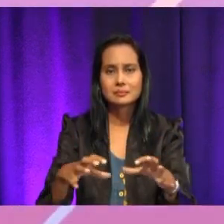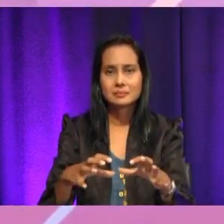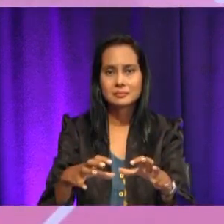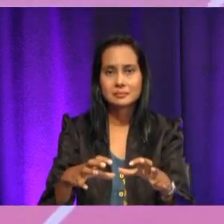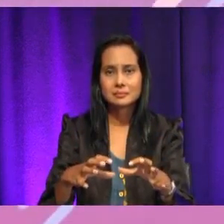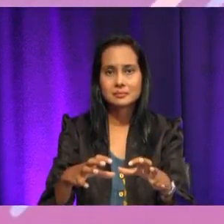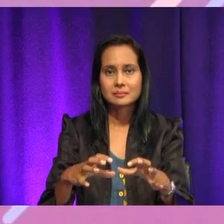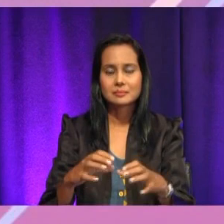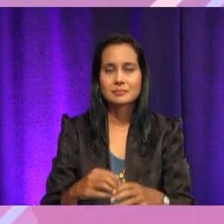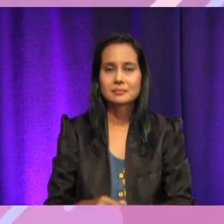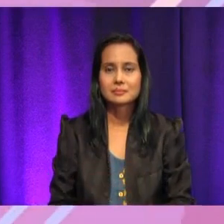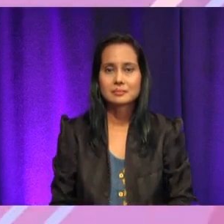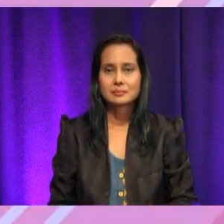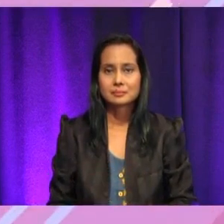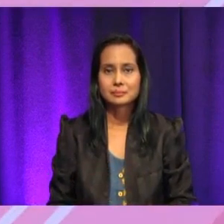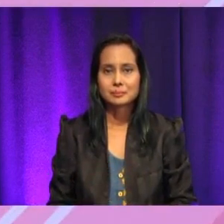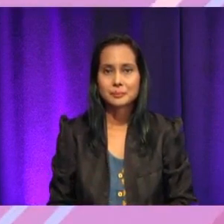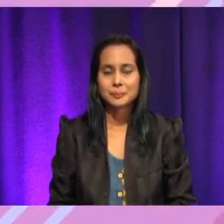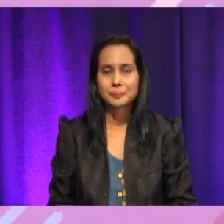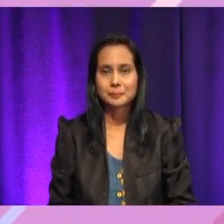Irfan akan memberi penerangan pula.